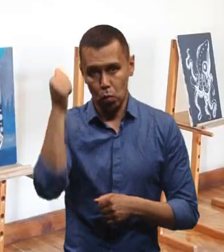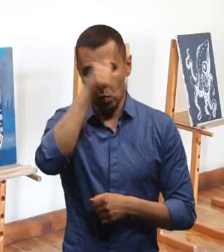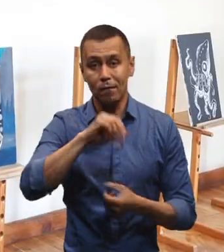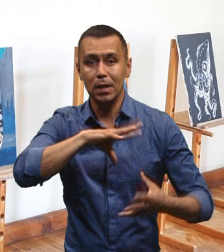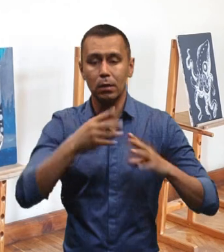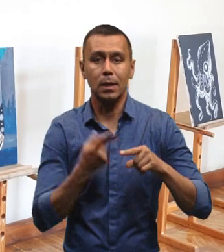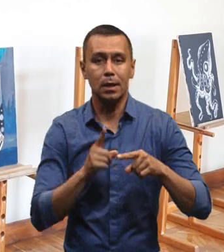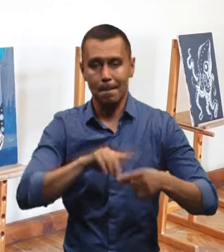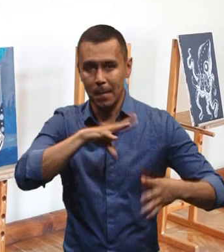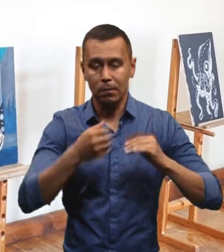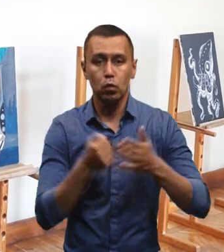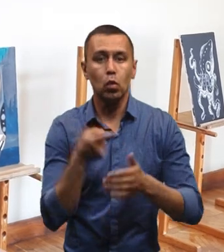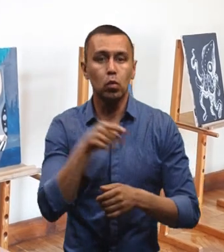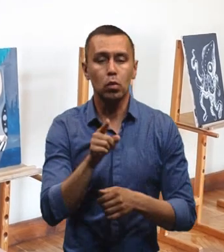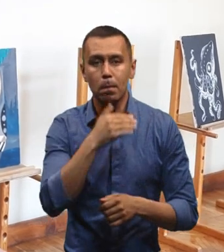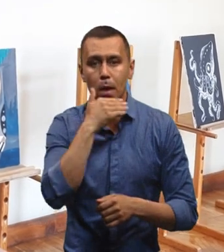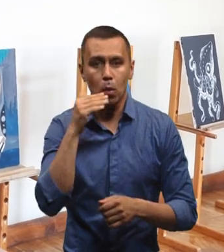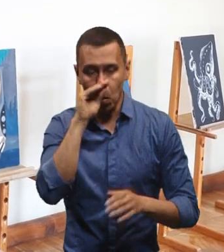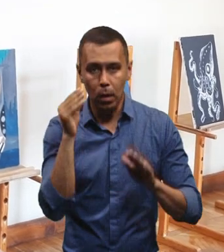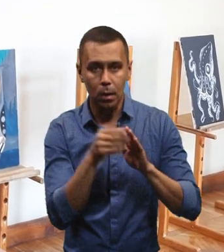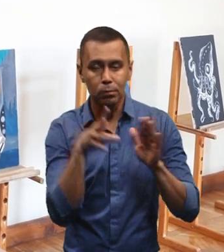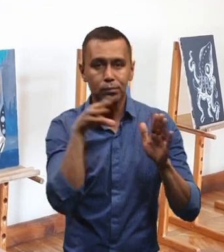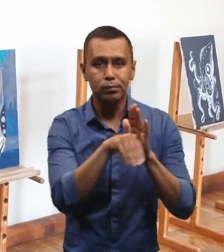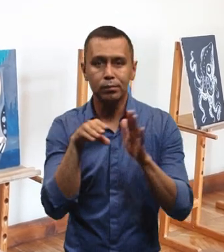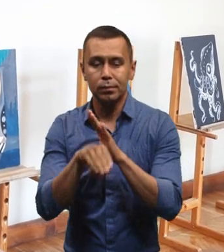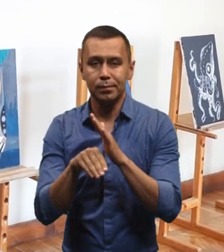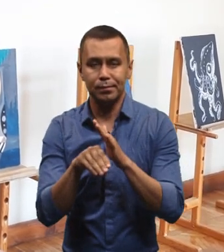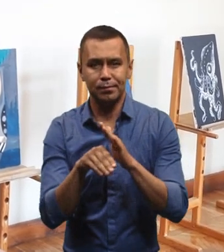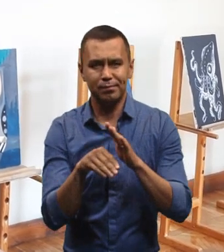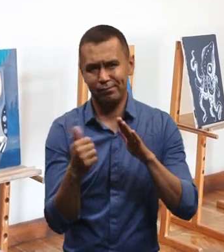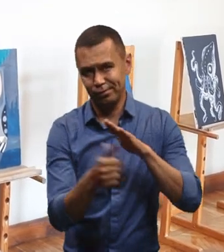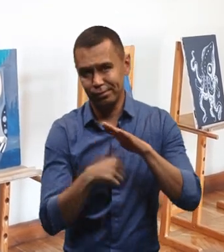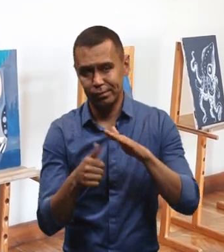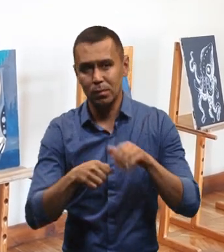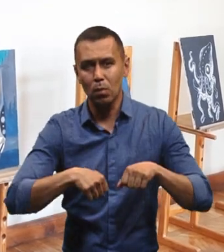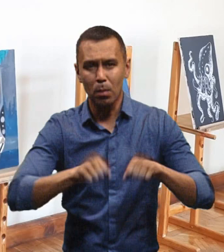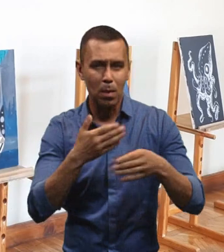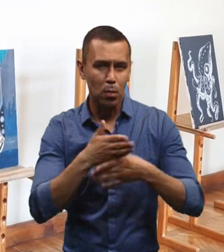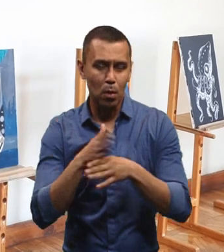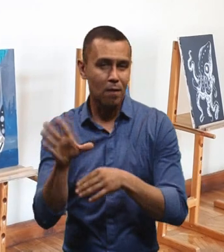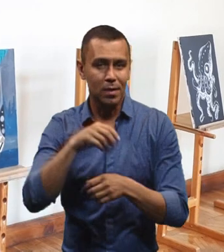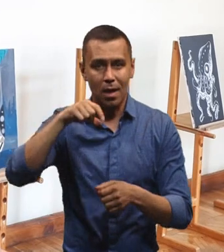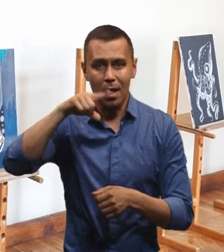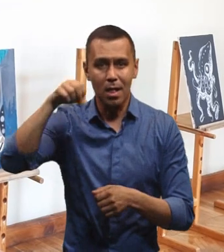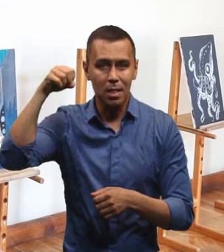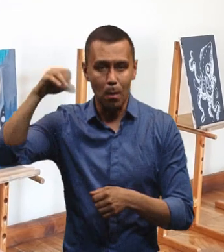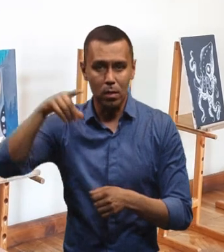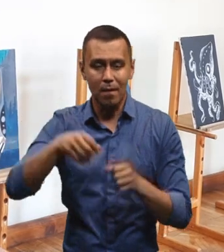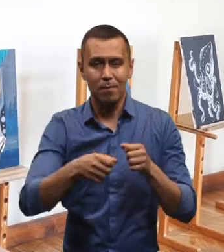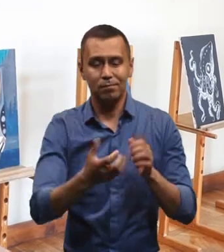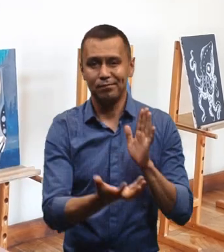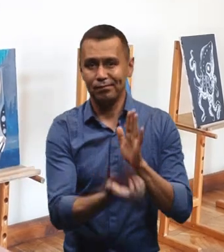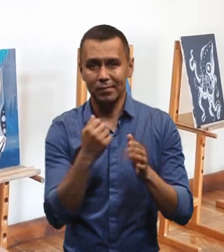В результаті це призвело до того, що в багатьох укриттях поселився соціальний елемент. Побили, потрощили всі лампочки, поверивали кабель,